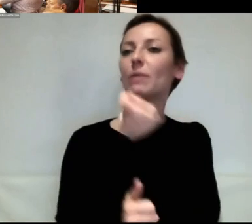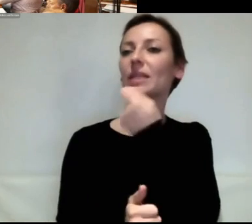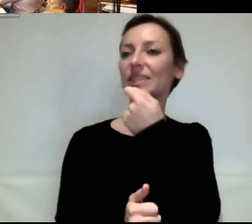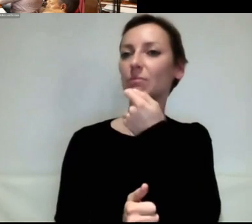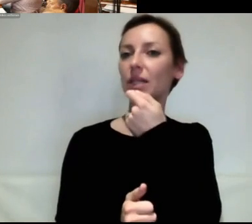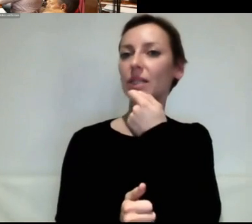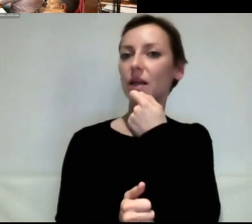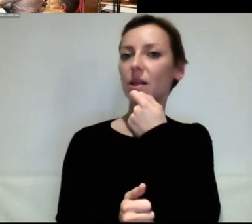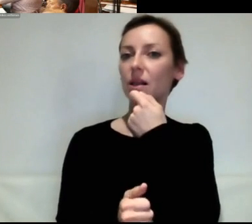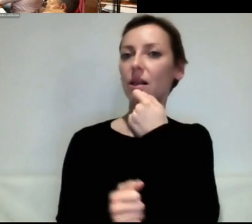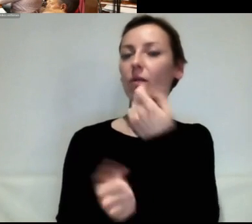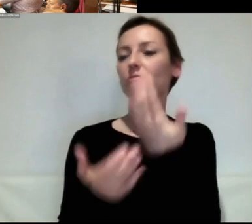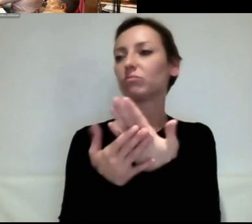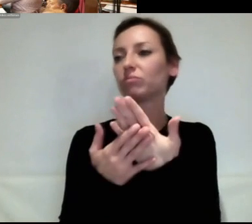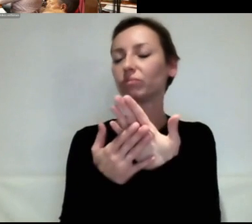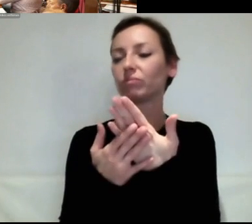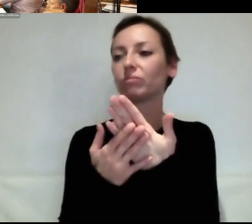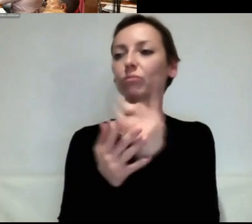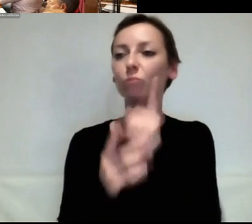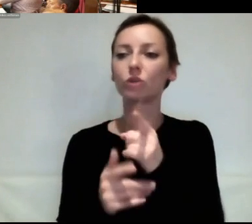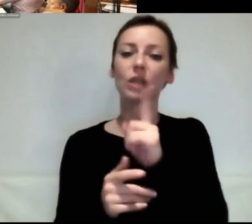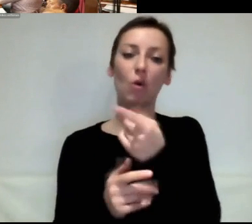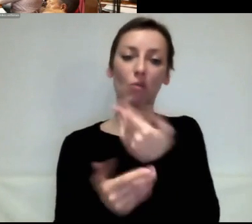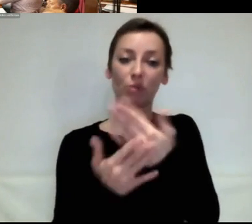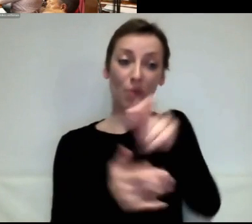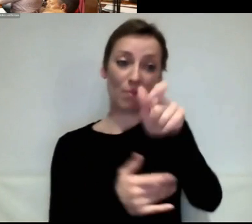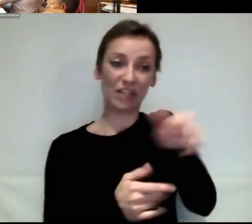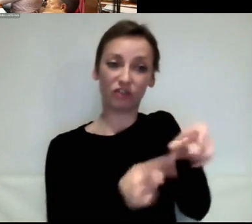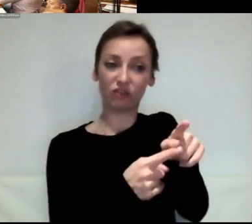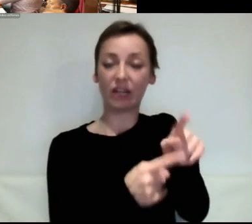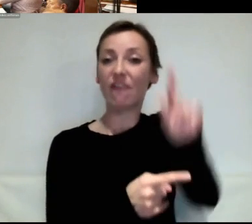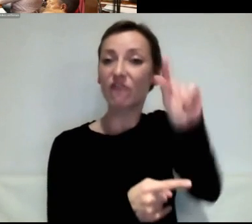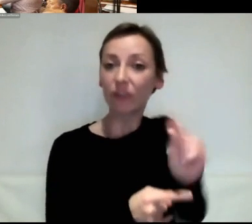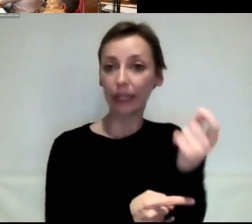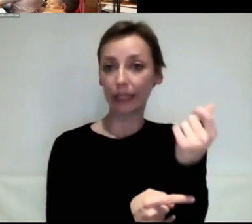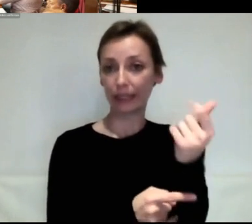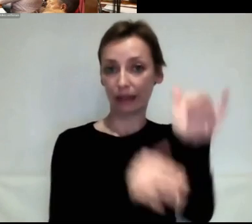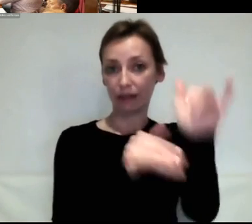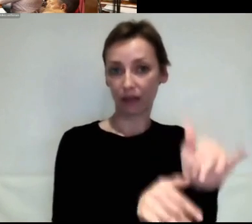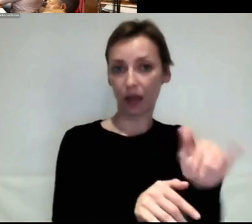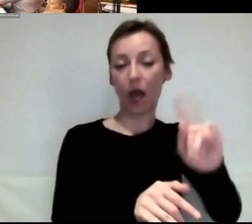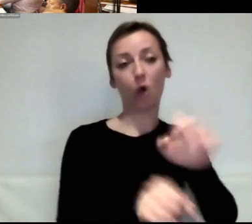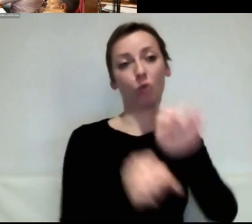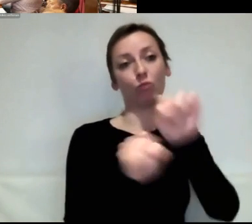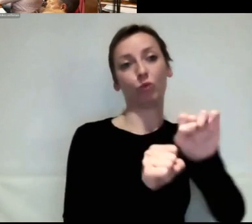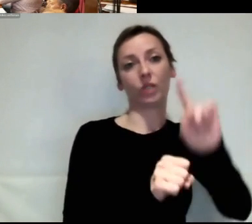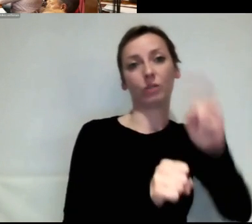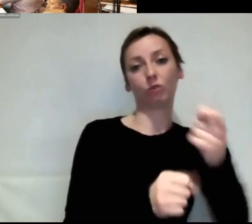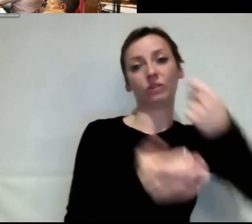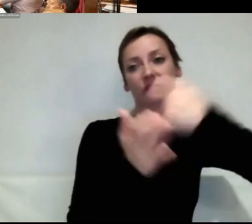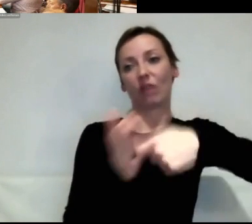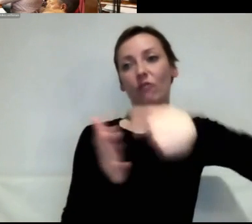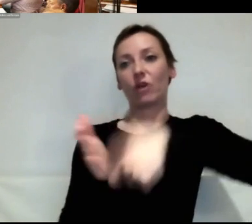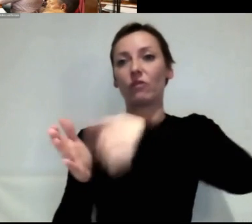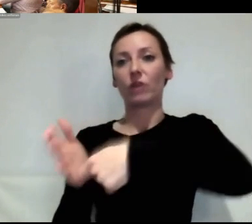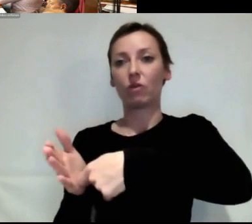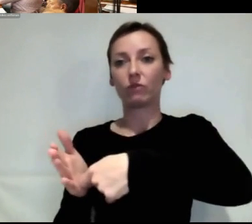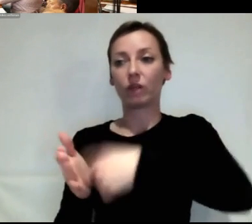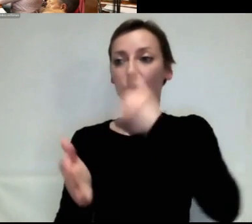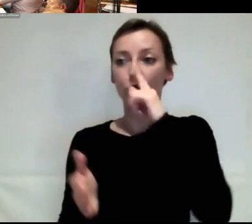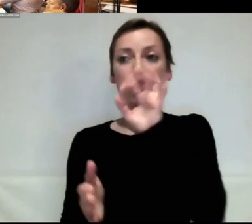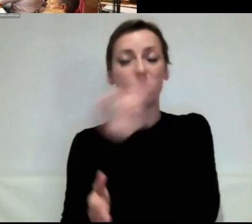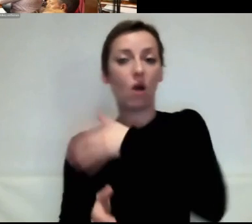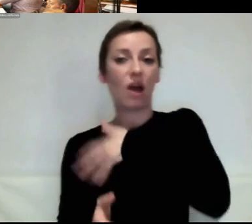etwas für wohlhabende Menschen sein, sondern jeder sollte dazu Zugang haben. Und jetzt komme ich zu dem